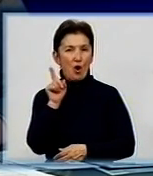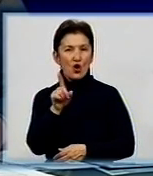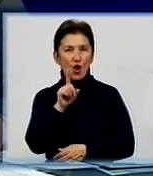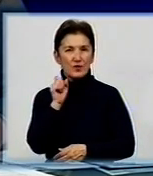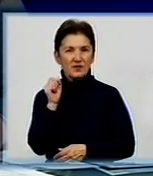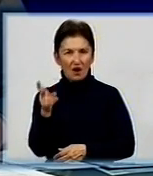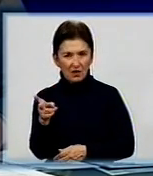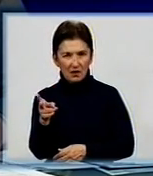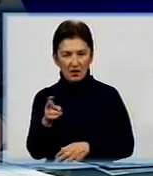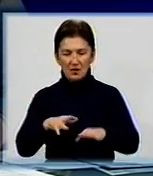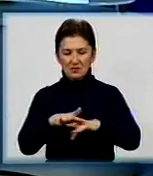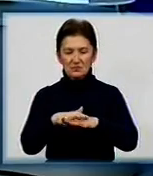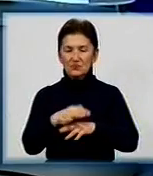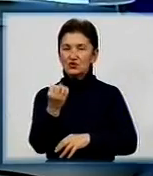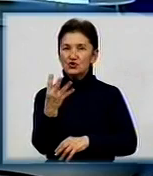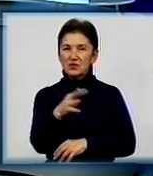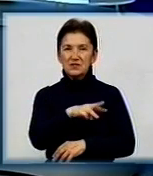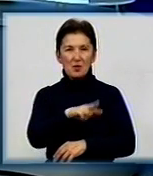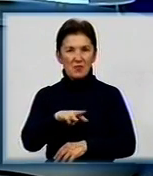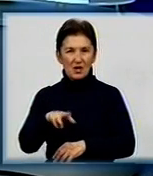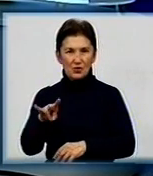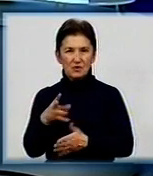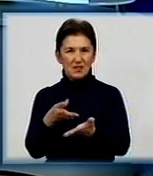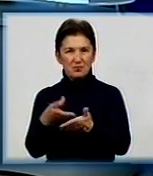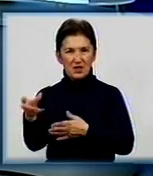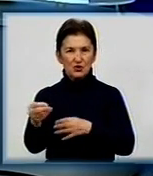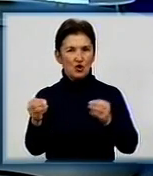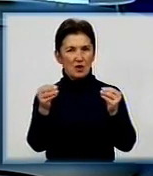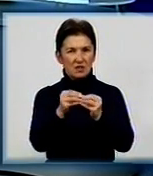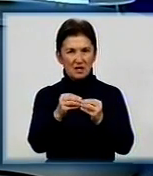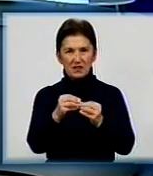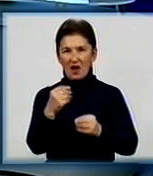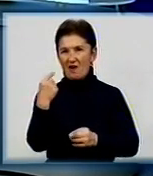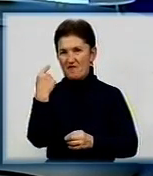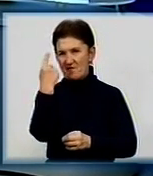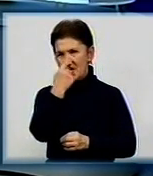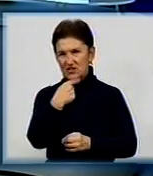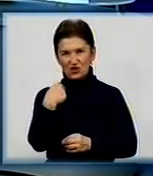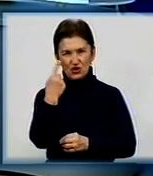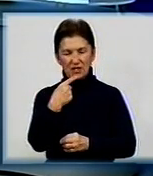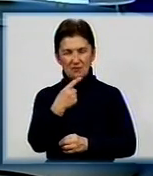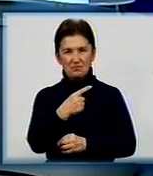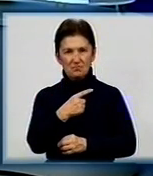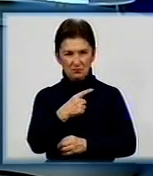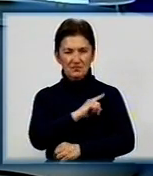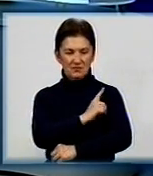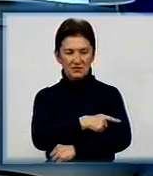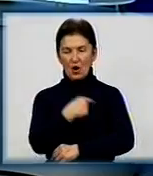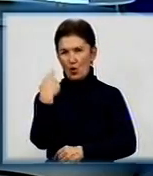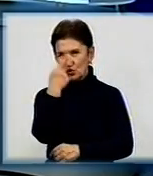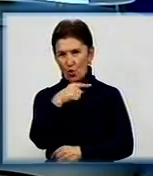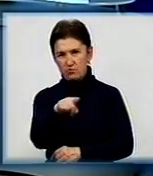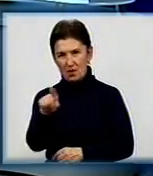нараховано 14 млн. і сплачено 10 фізичним особам за установки індивідуального доїння. На 1